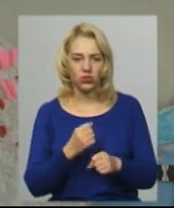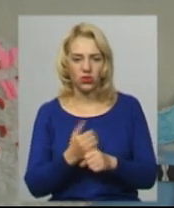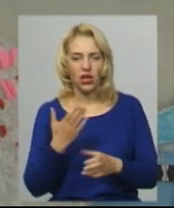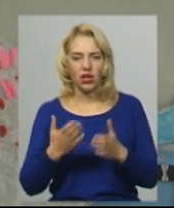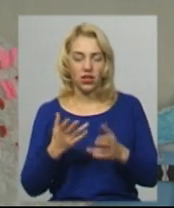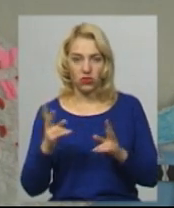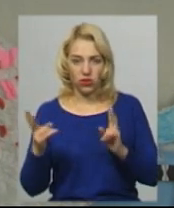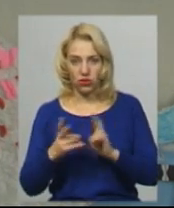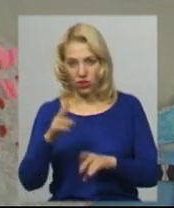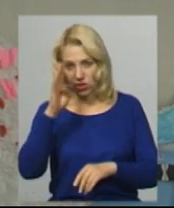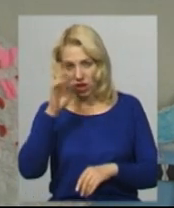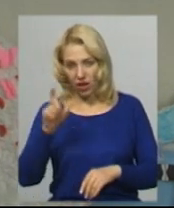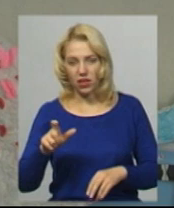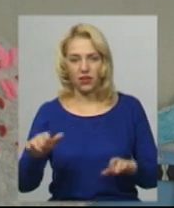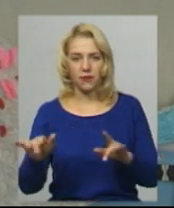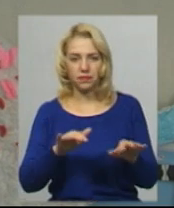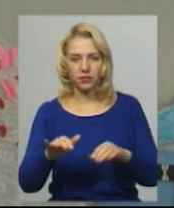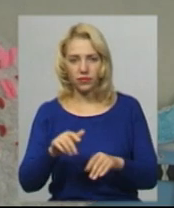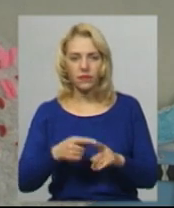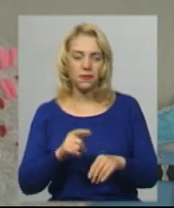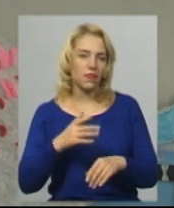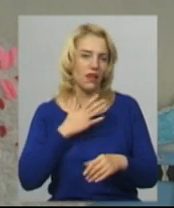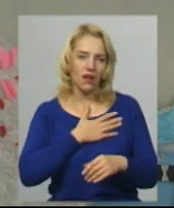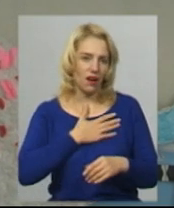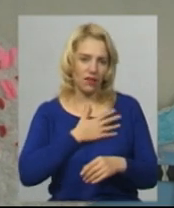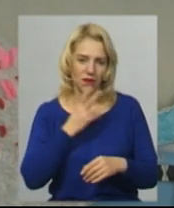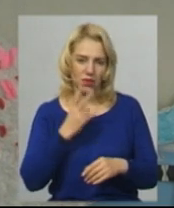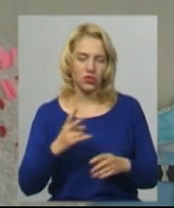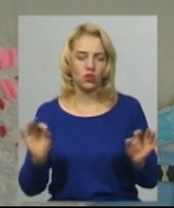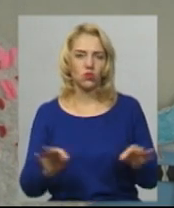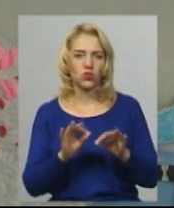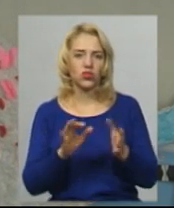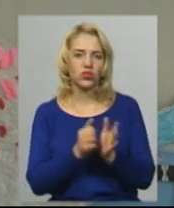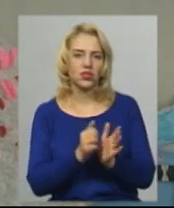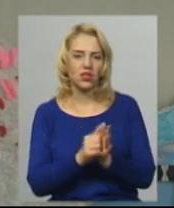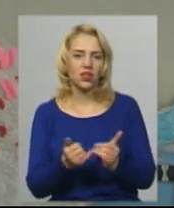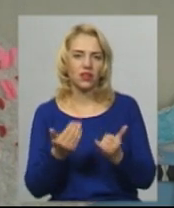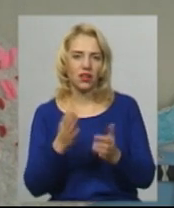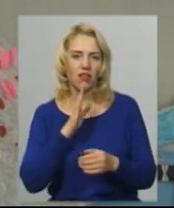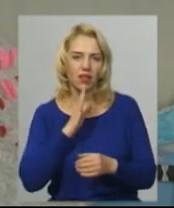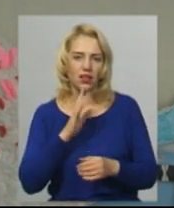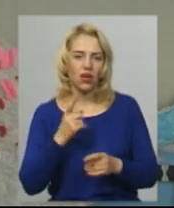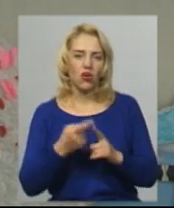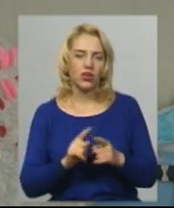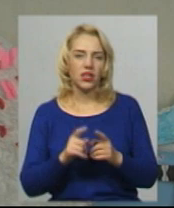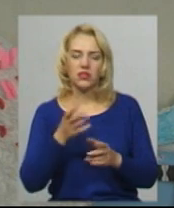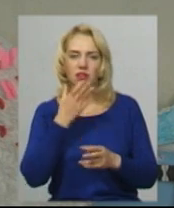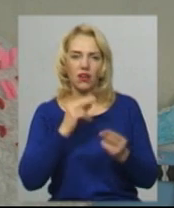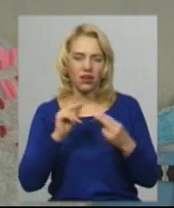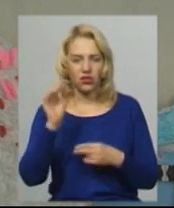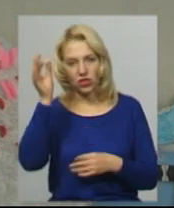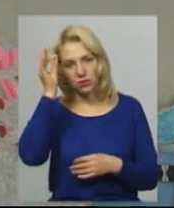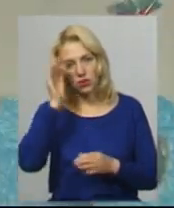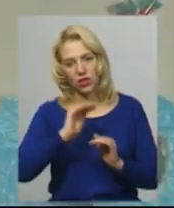вона його зустрічає, вона весь час рада його бачити. Музичні заняття для неї – це одне з яскравих спогадів з